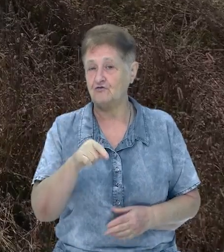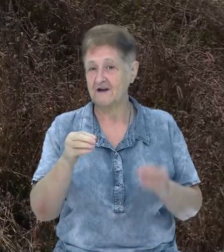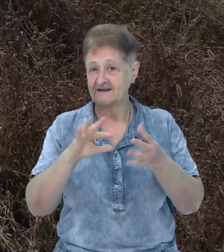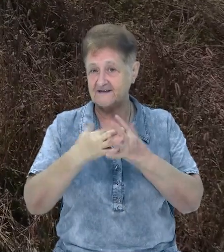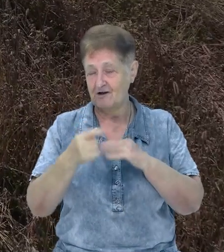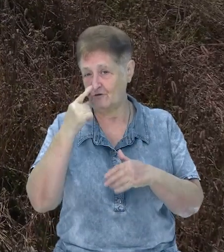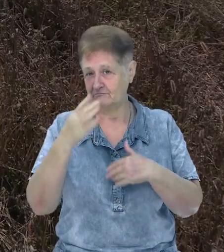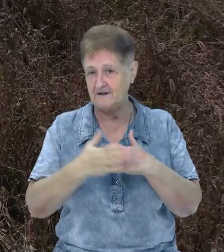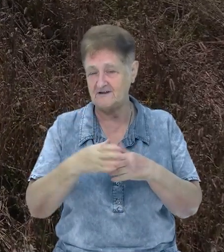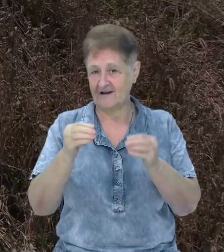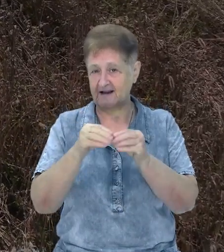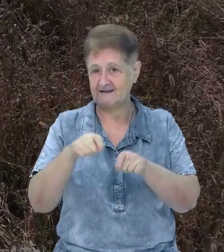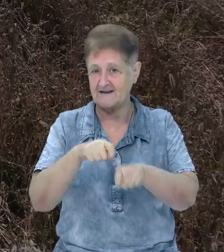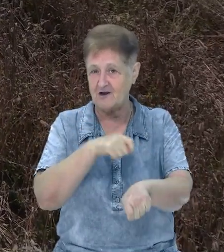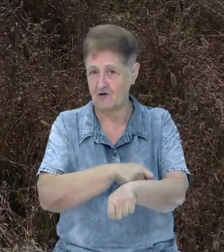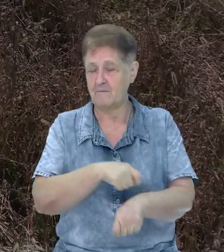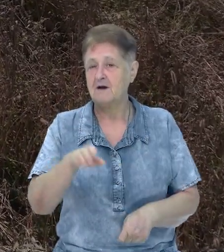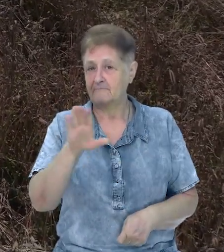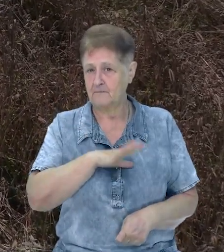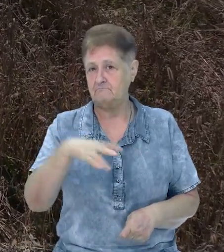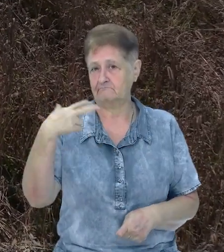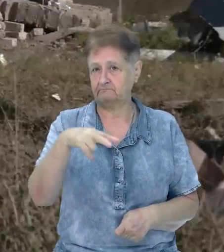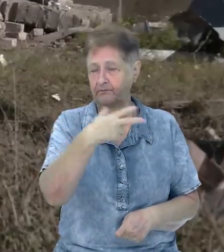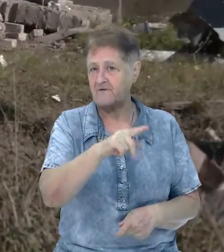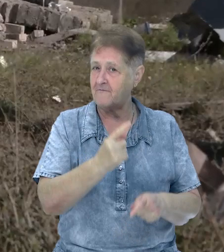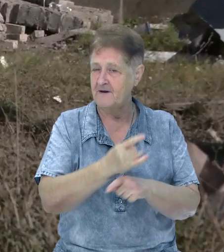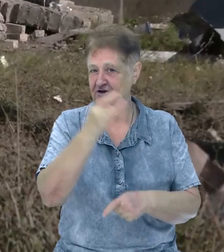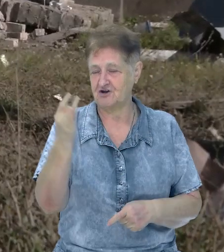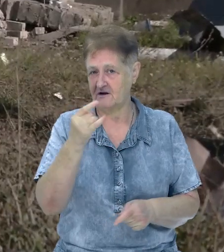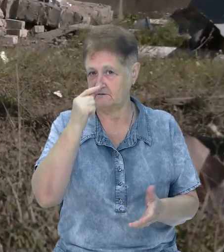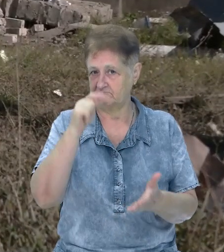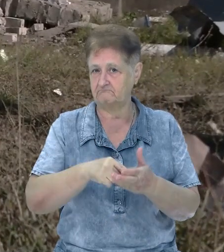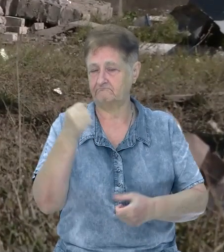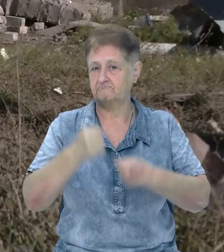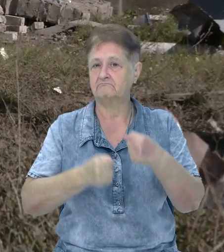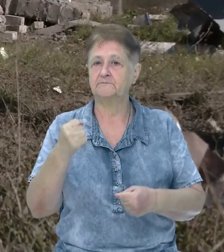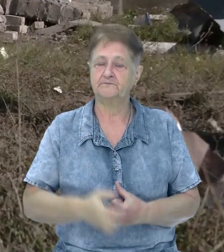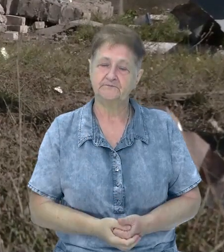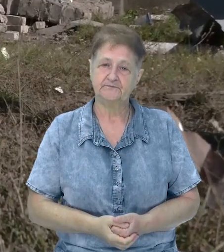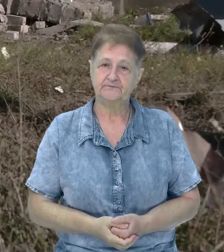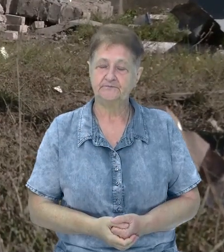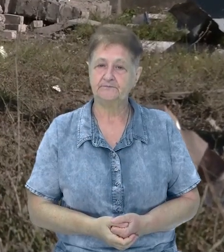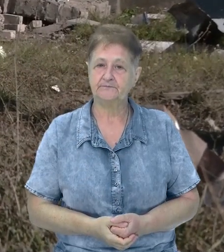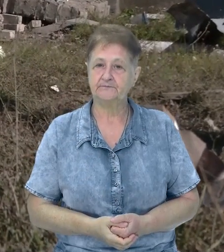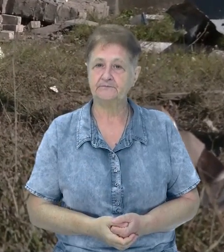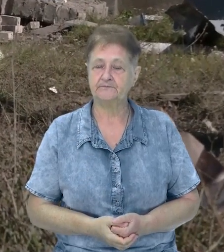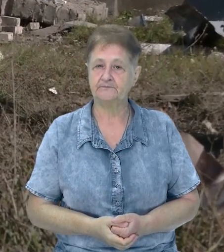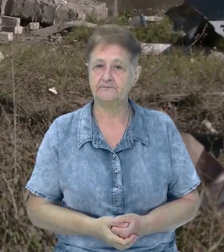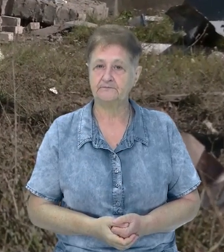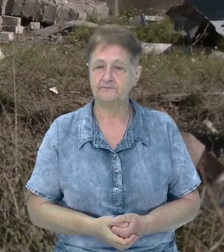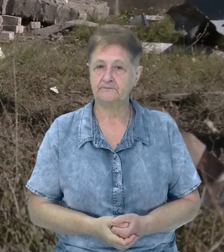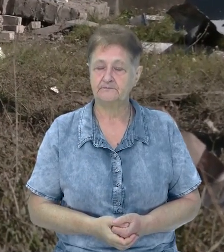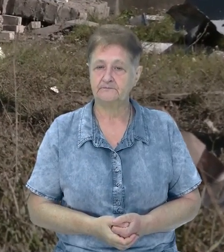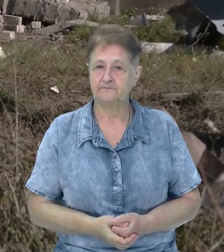10 кілометрів від кордону з Росією, зазнало атаки ворожих безпілотників вперше. Олексій Коцепчук, Віталій Коровко, Суспільне новини, Чернігів.